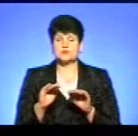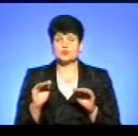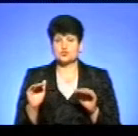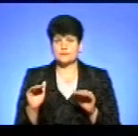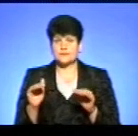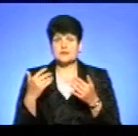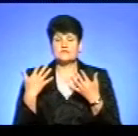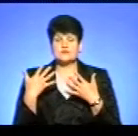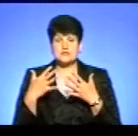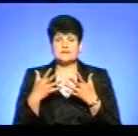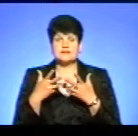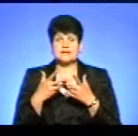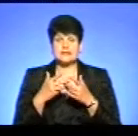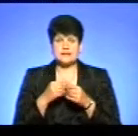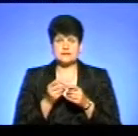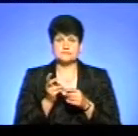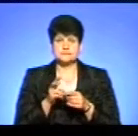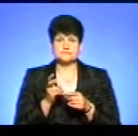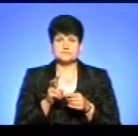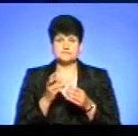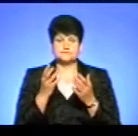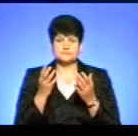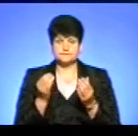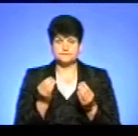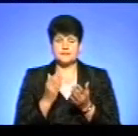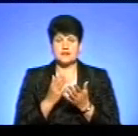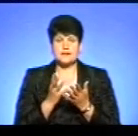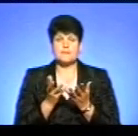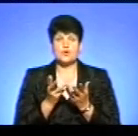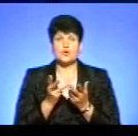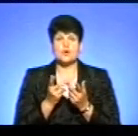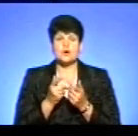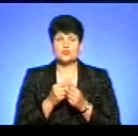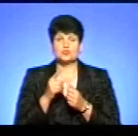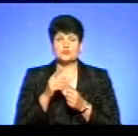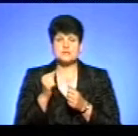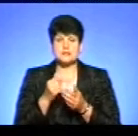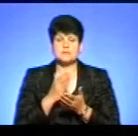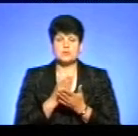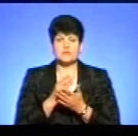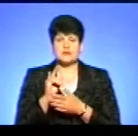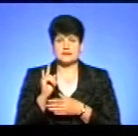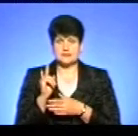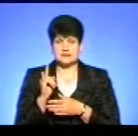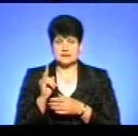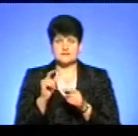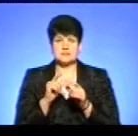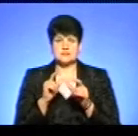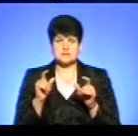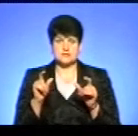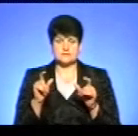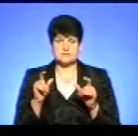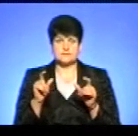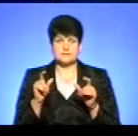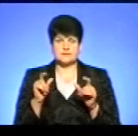І вже від кількості відвіданих днів йде обрахунок за перебування дитини в закладі дошкільної